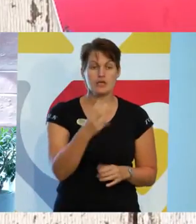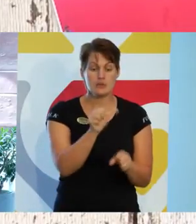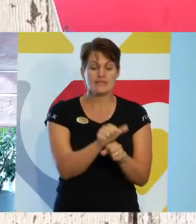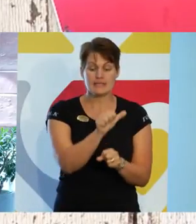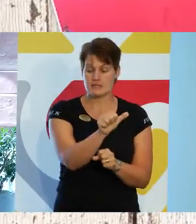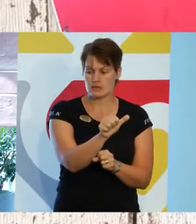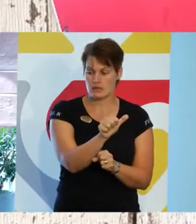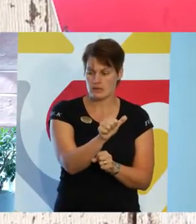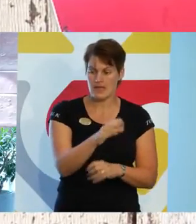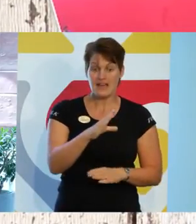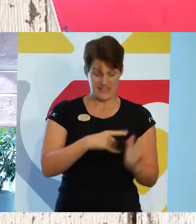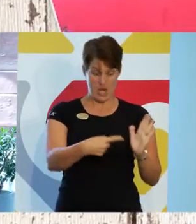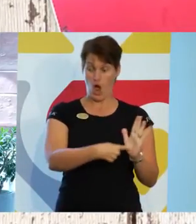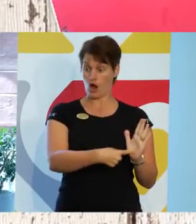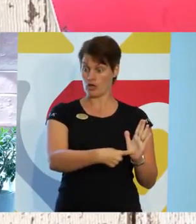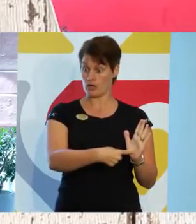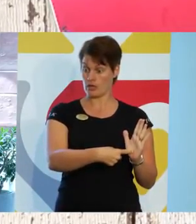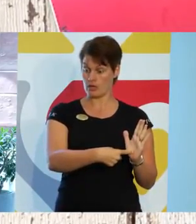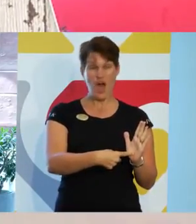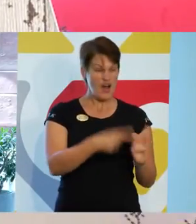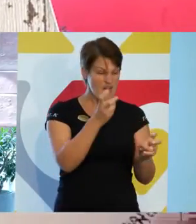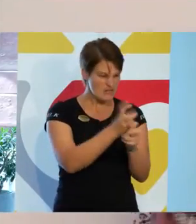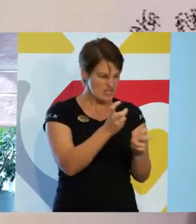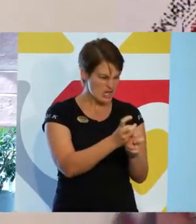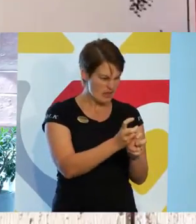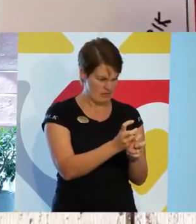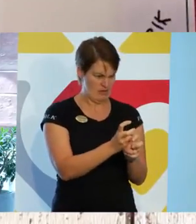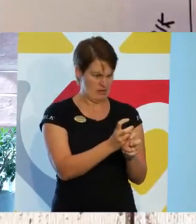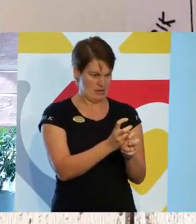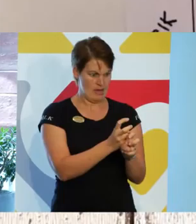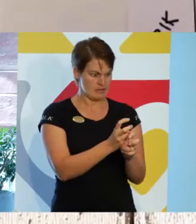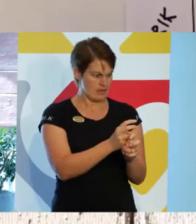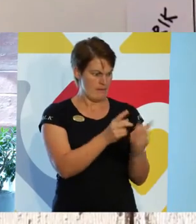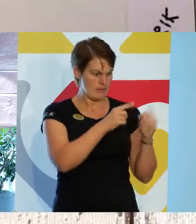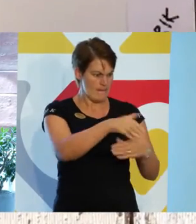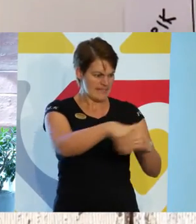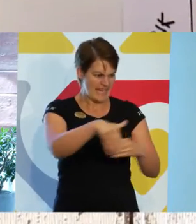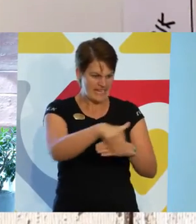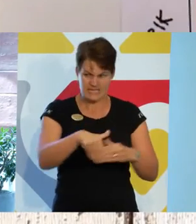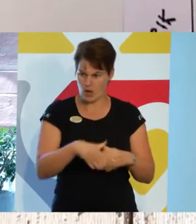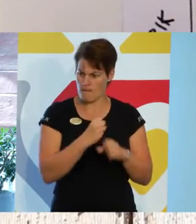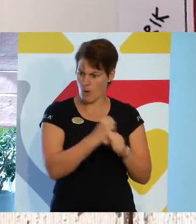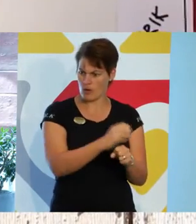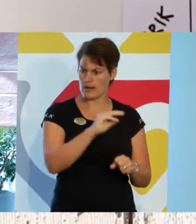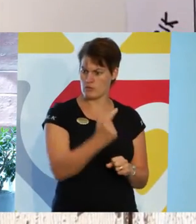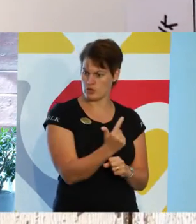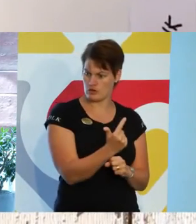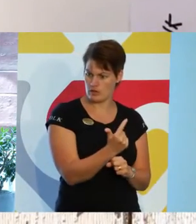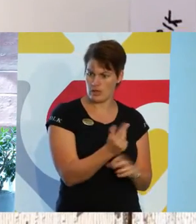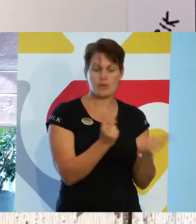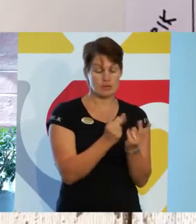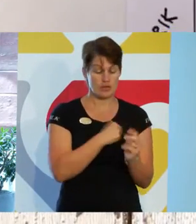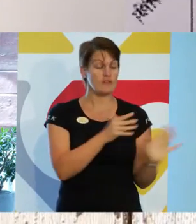fanns det lagar som försökte begränsa dessa mytbildningar som vid denna tiden fortfarande